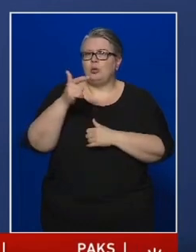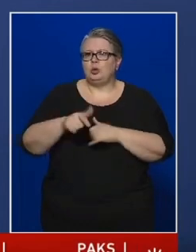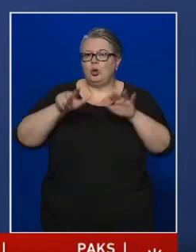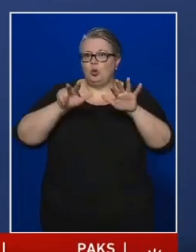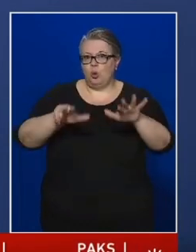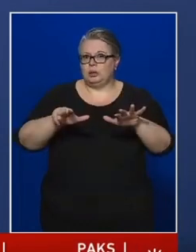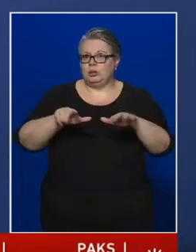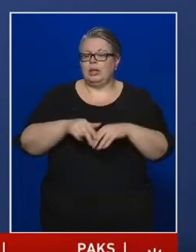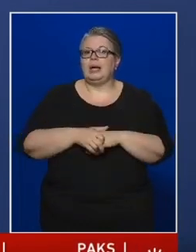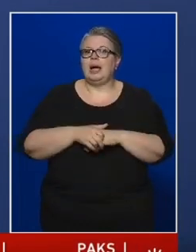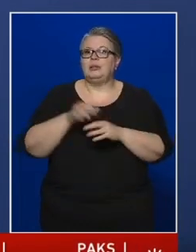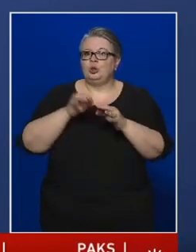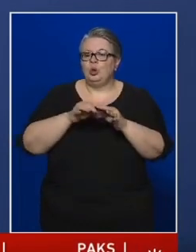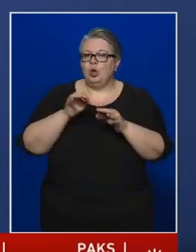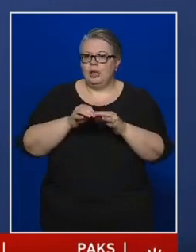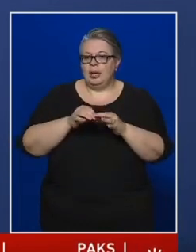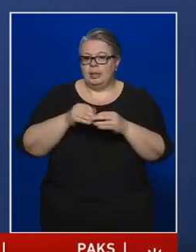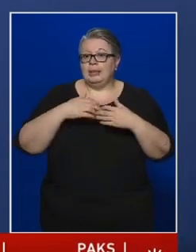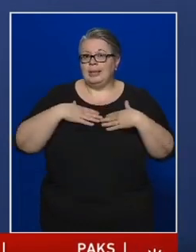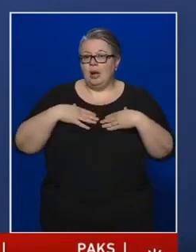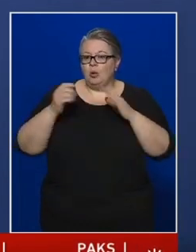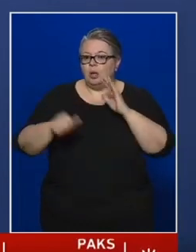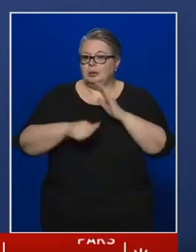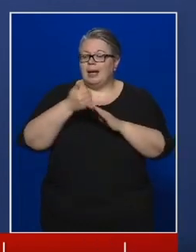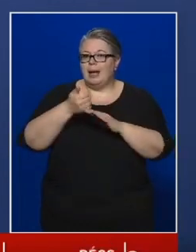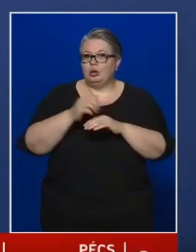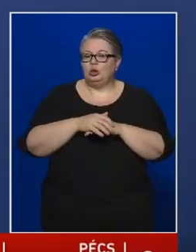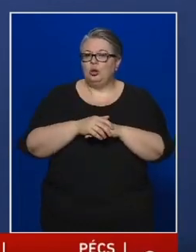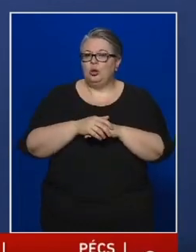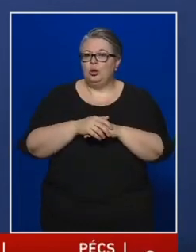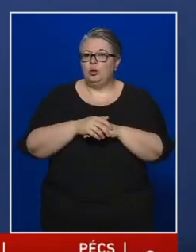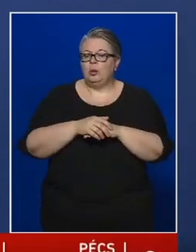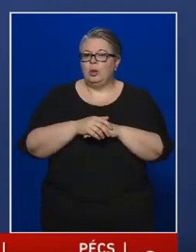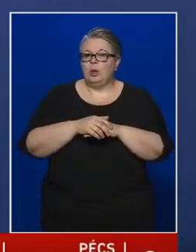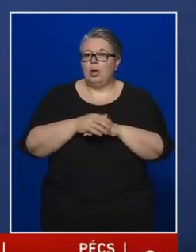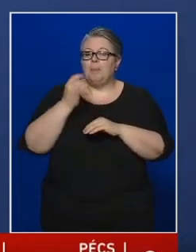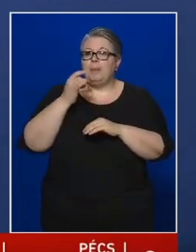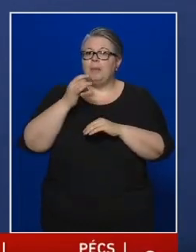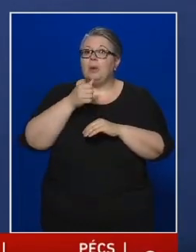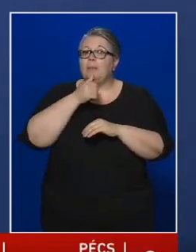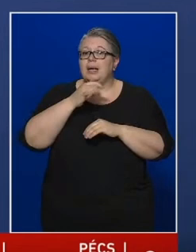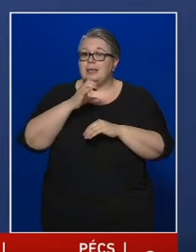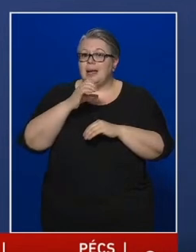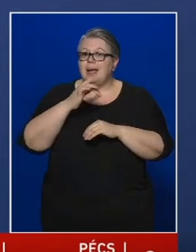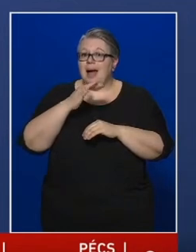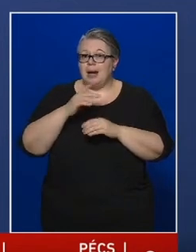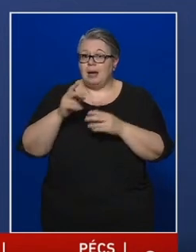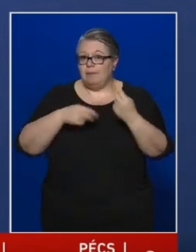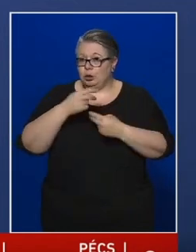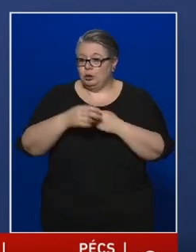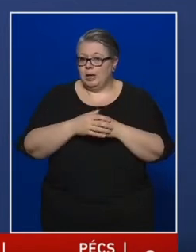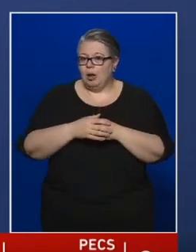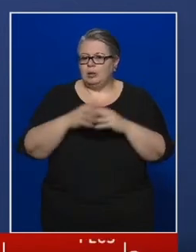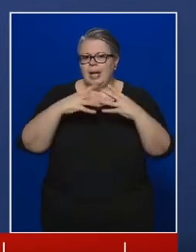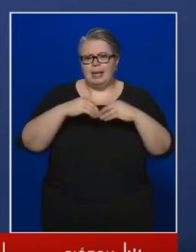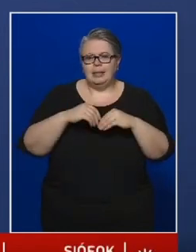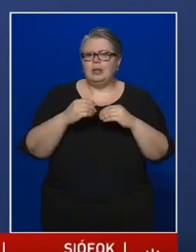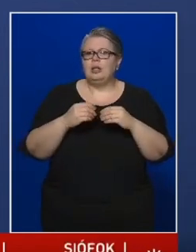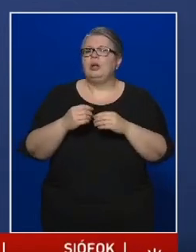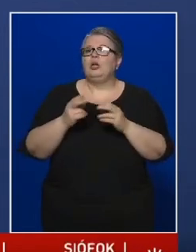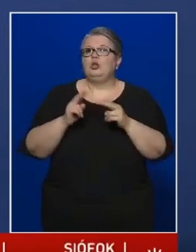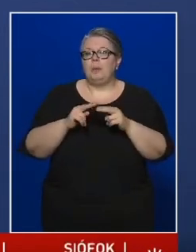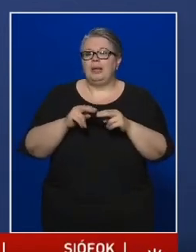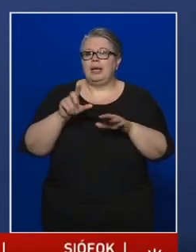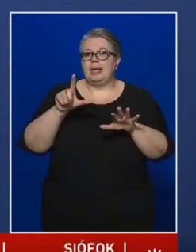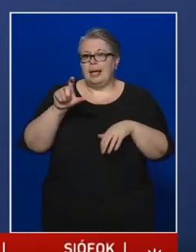-án történt meg nálunk az első PCR vizsgálat. Eddig összesen több